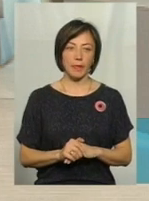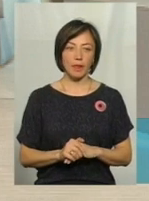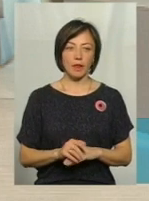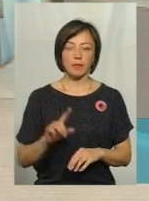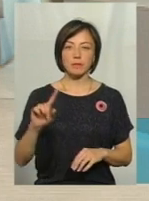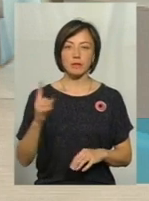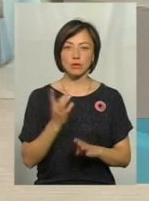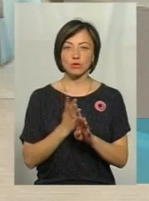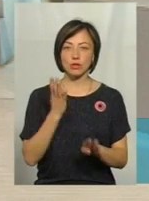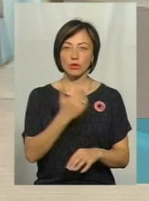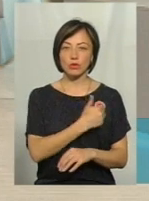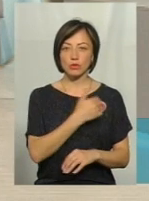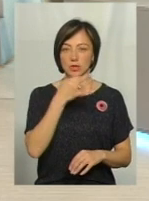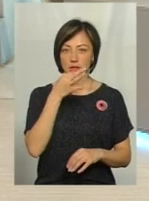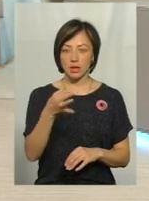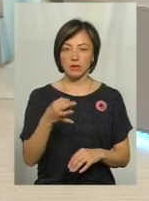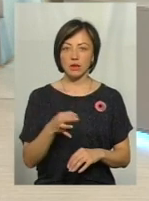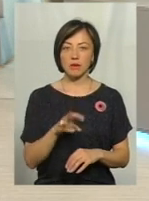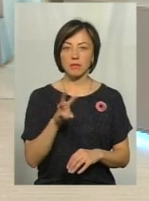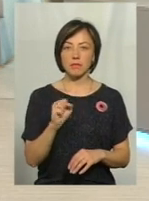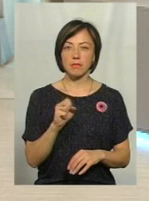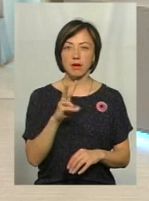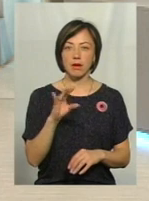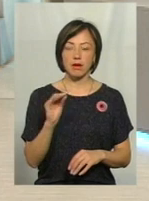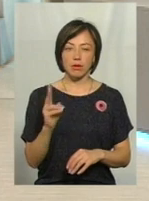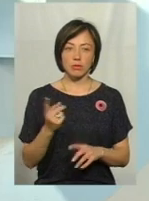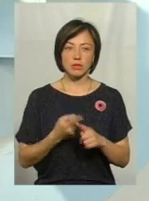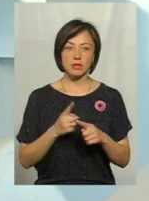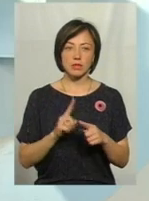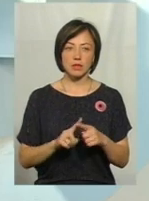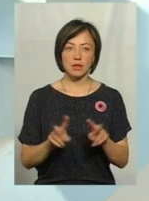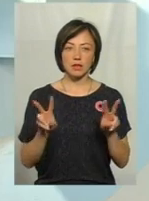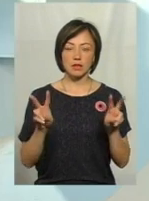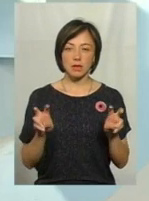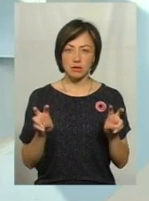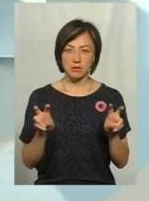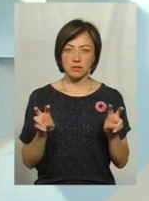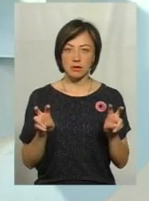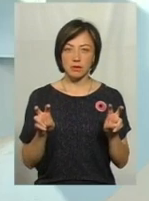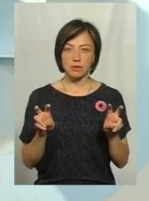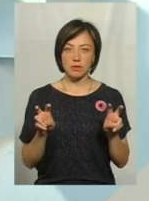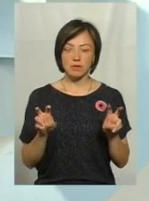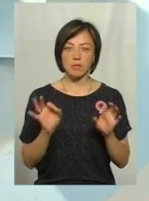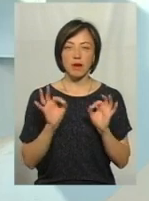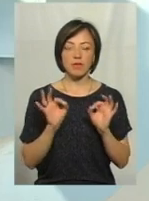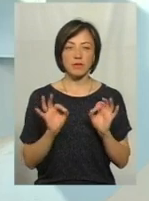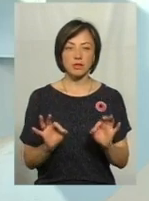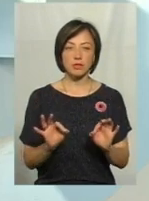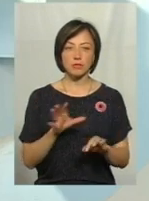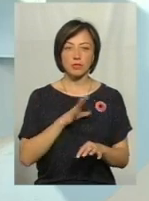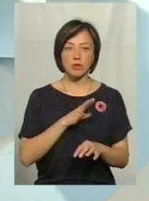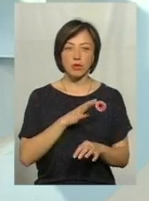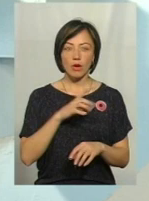зазначити, що «Малюк» – це комерційна назва, яка засовується для комерційних цілей. Правильніше було б говорити